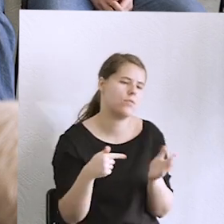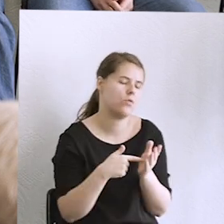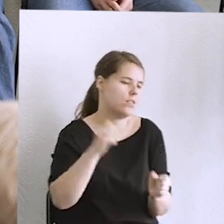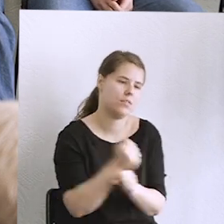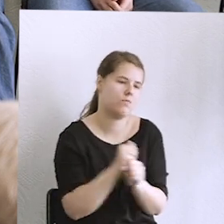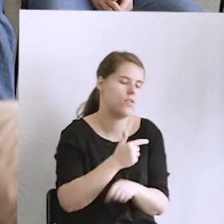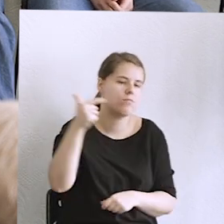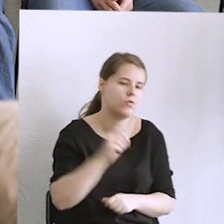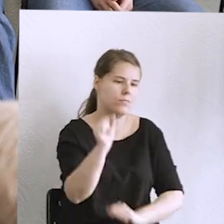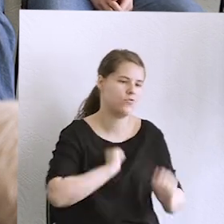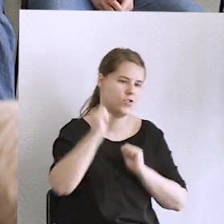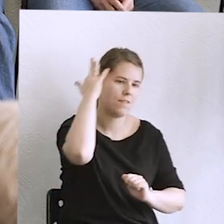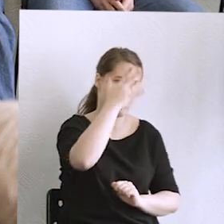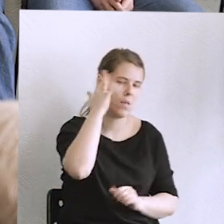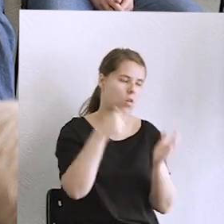wartość. Dziękuję.